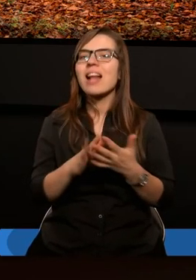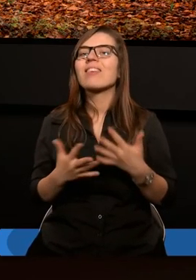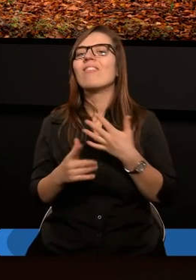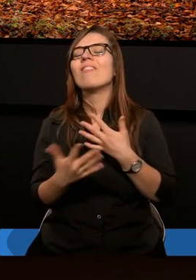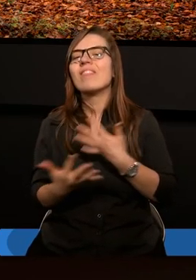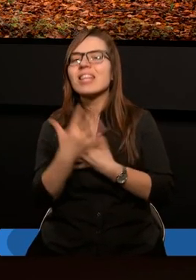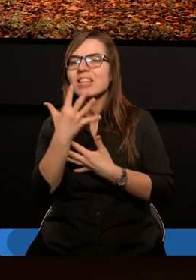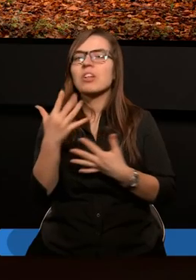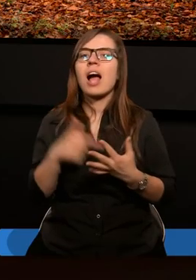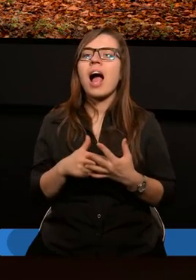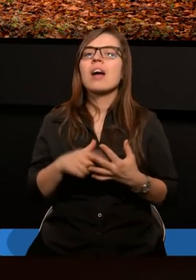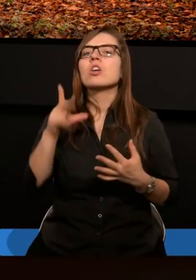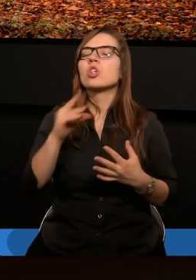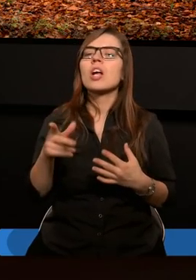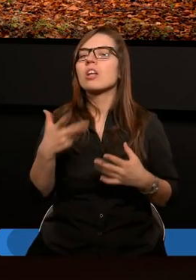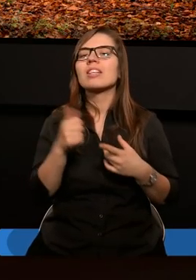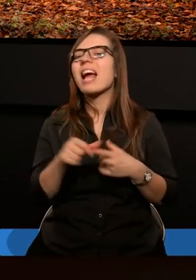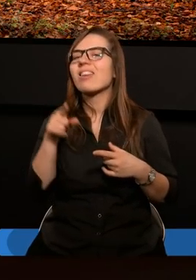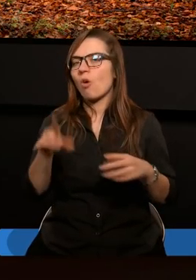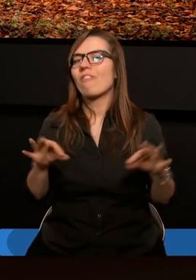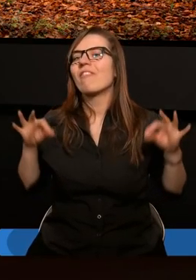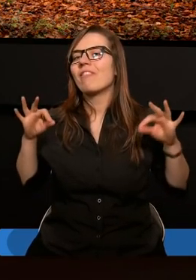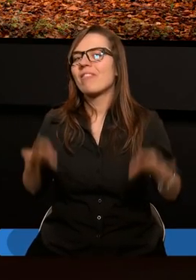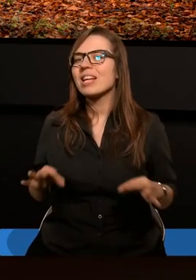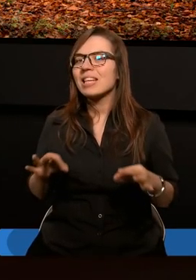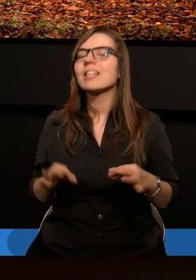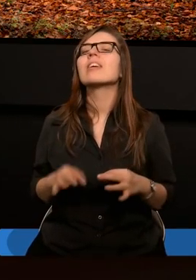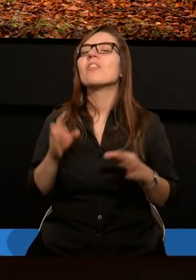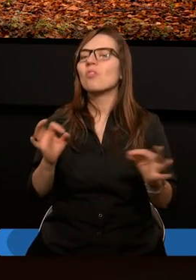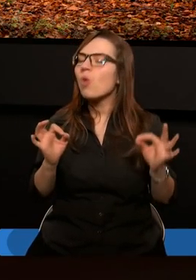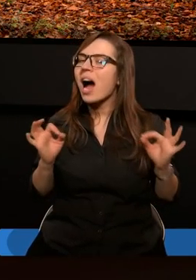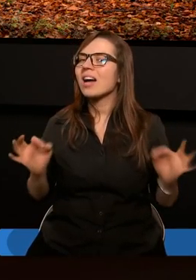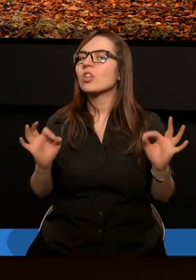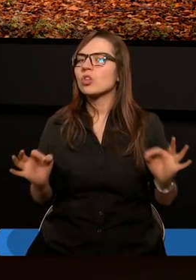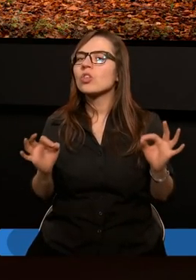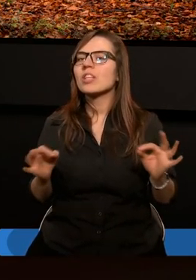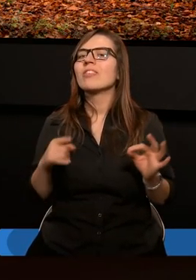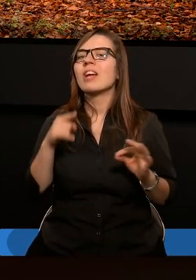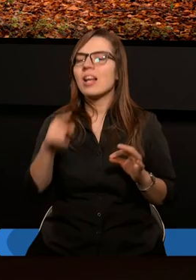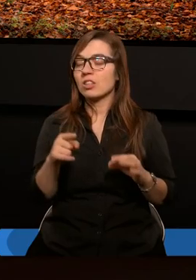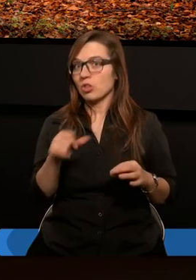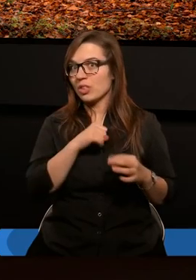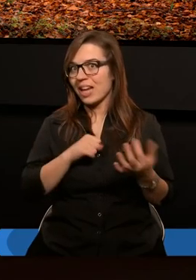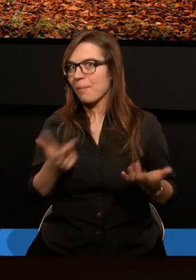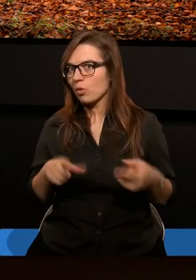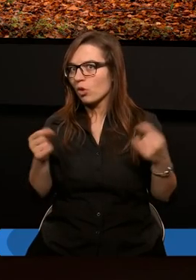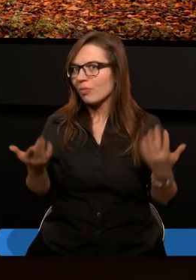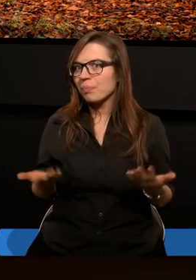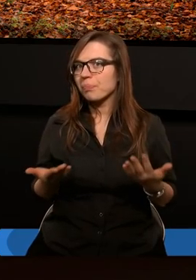wynika, że właściwie nie są temu winni, że właściwie to jakby Bóg sam sprawił?